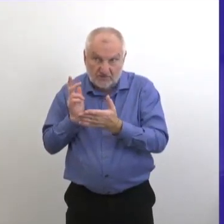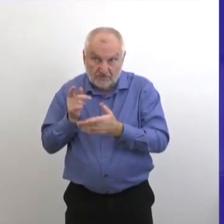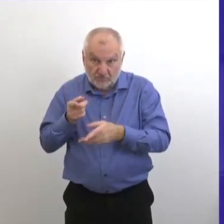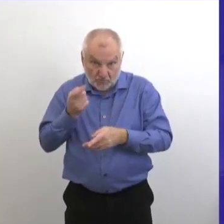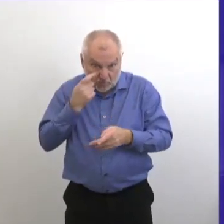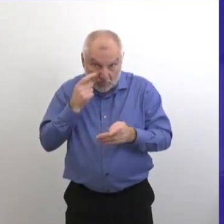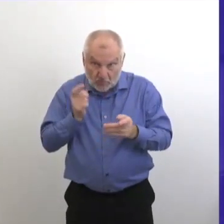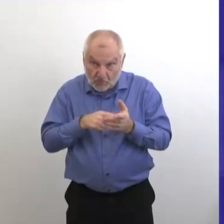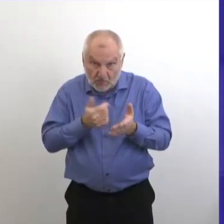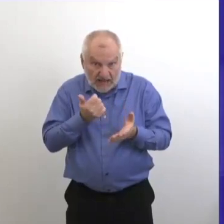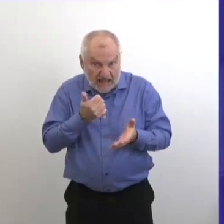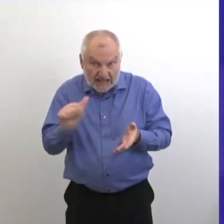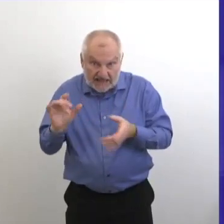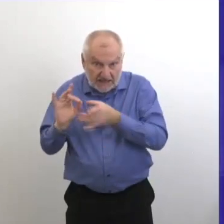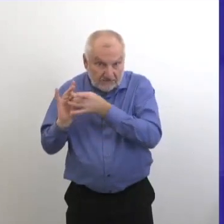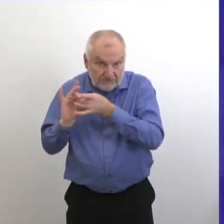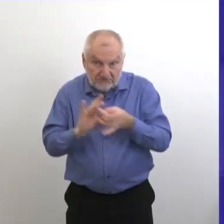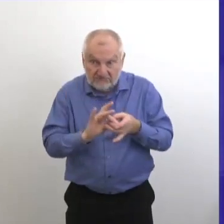entre ces chiffres